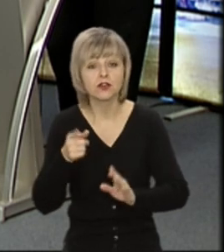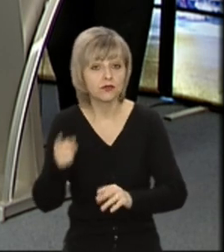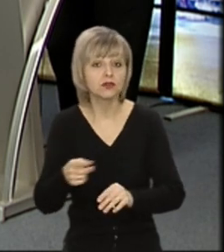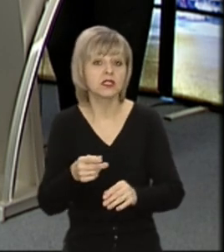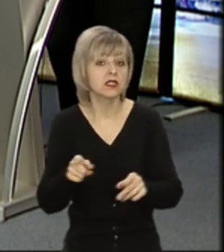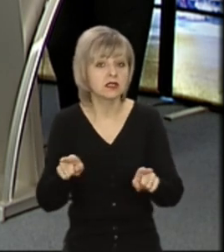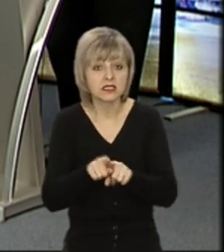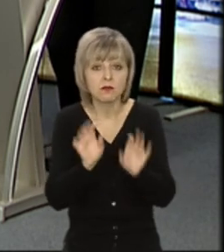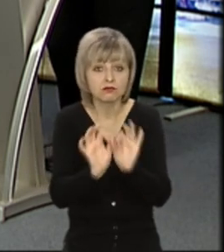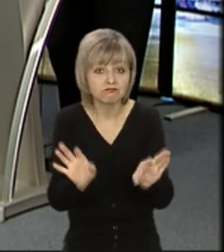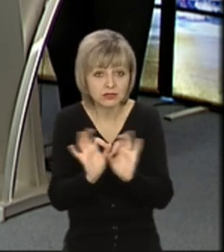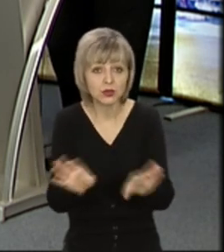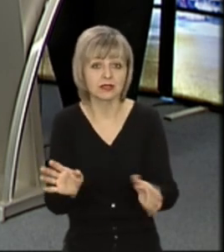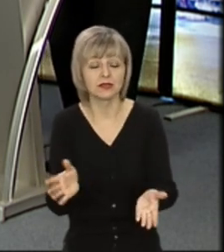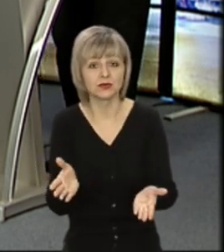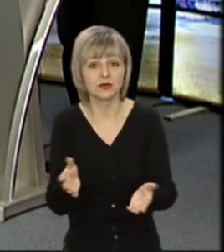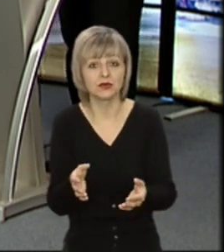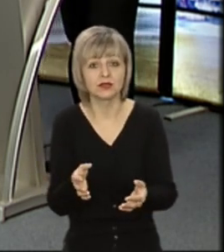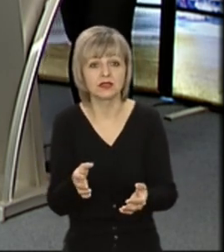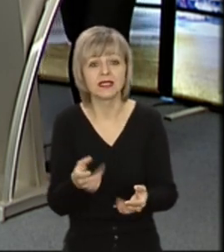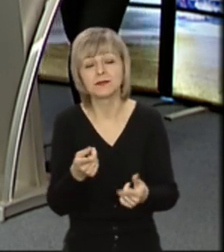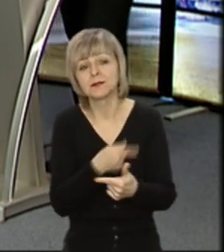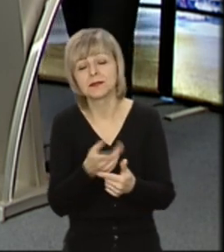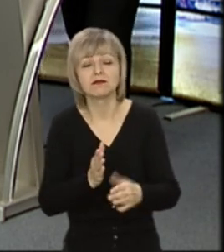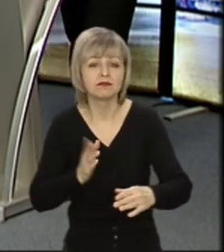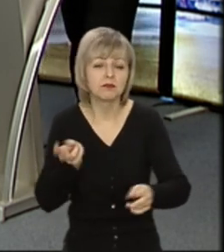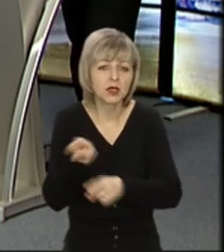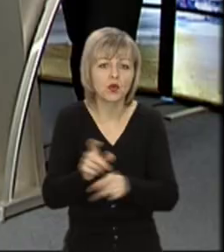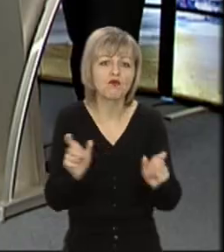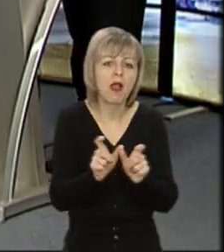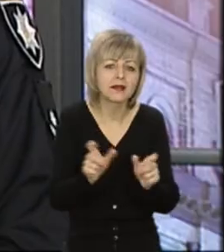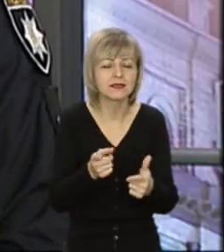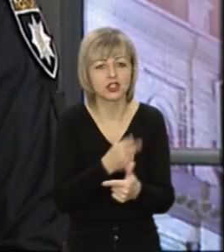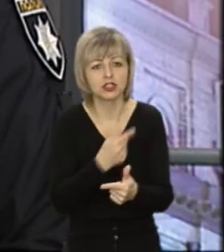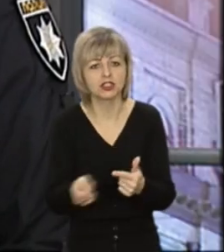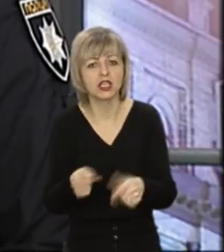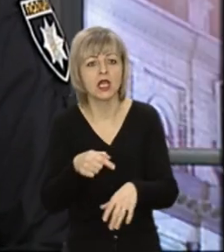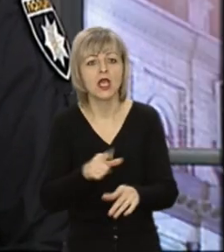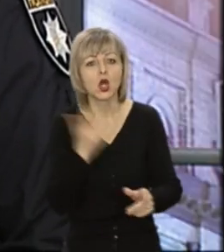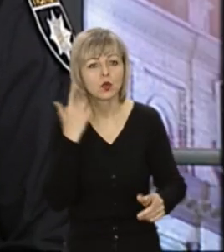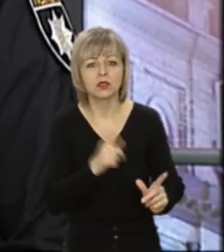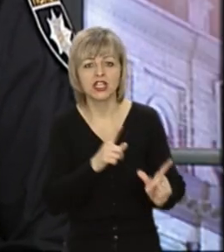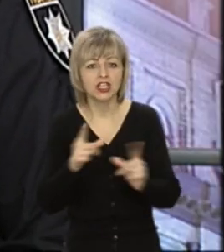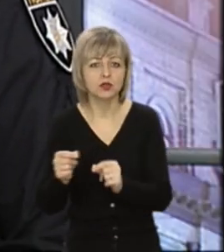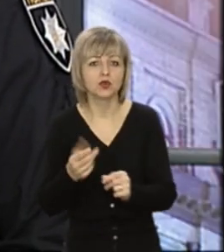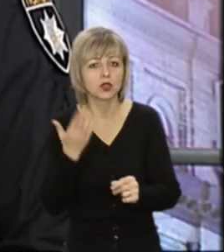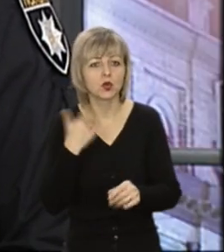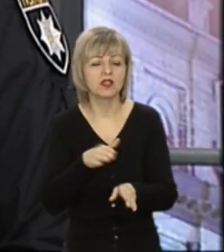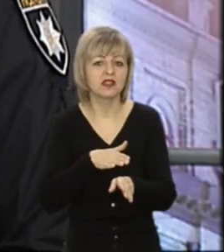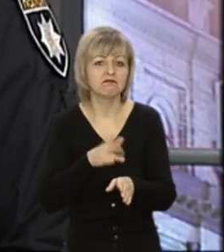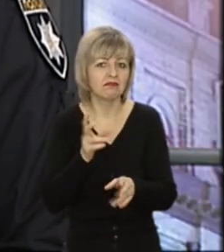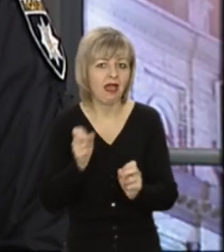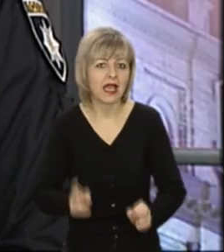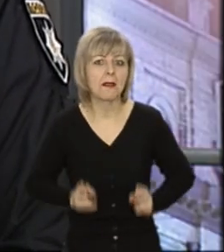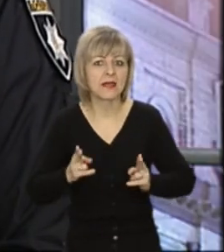профілактику здійснюють. Будь-то це в магазин, навіть реагуючи на кримінальні правопорушення, виїжджаючи на